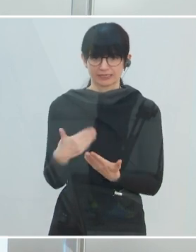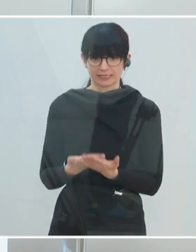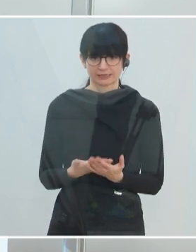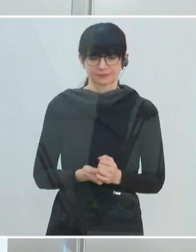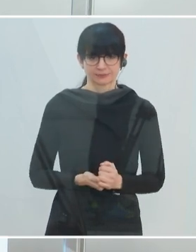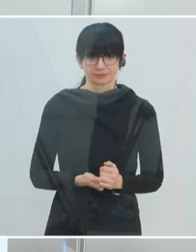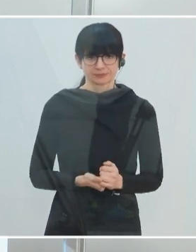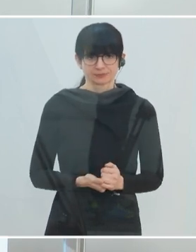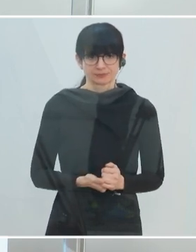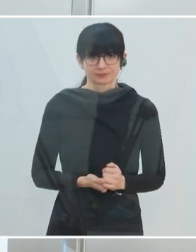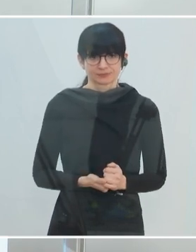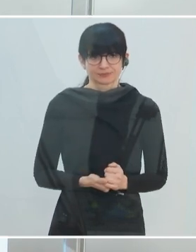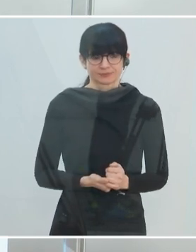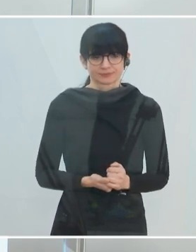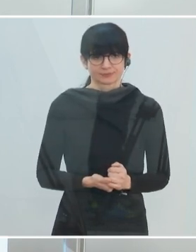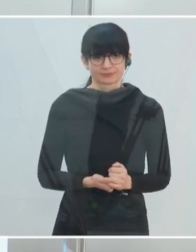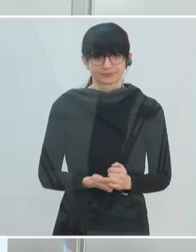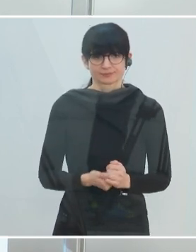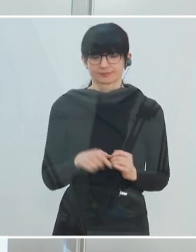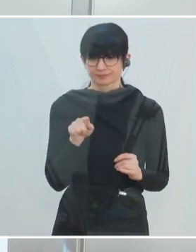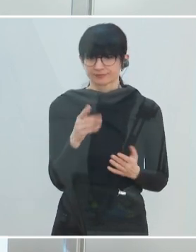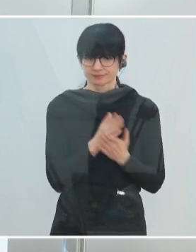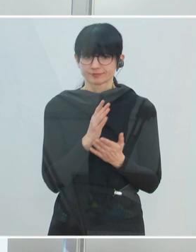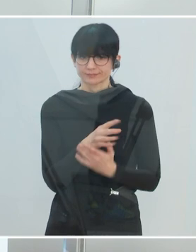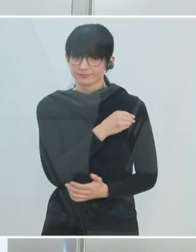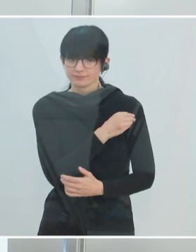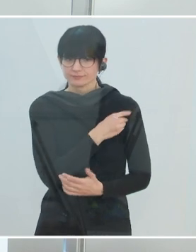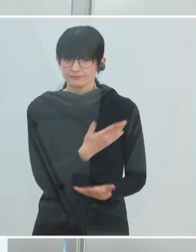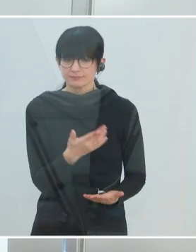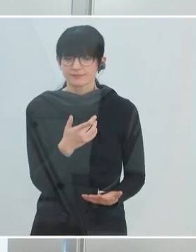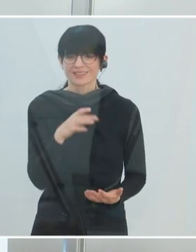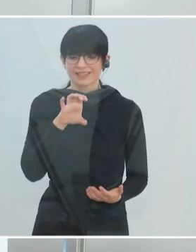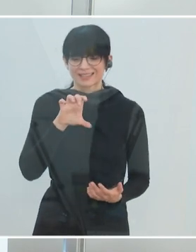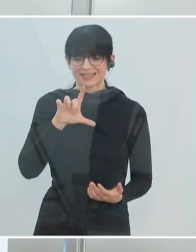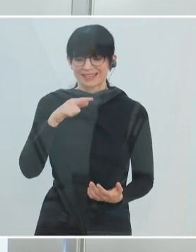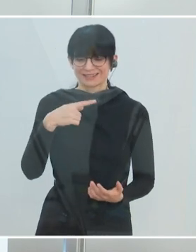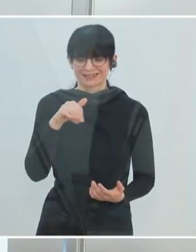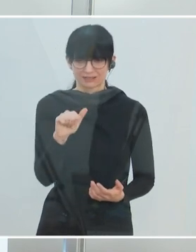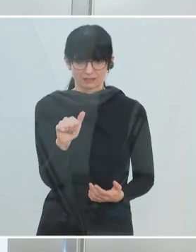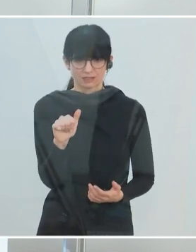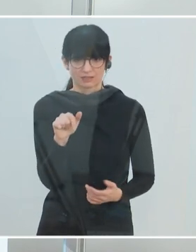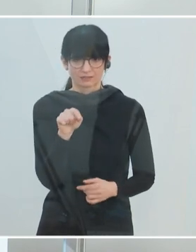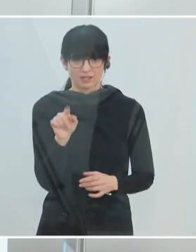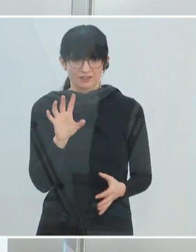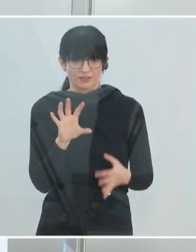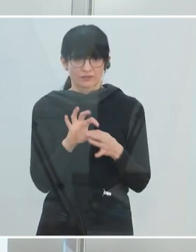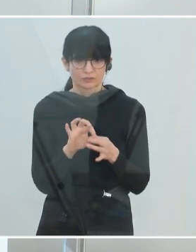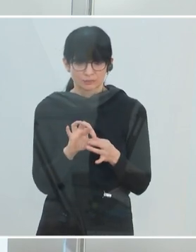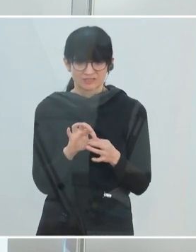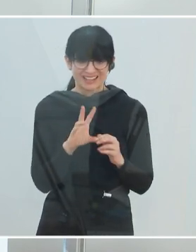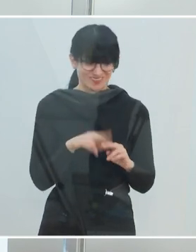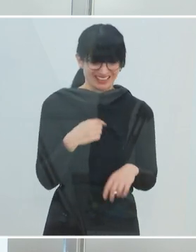Beschreibung der Frage ja völlig richtig dargestellt, dass derzeit das über die ELGA-Karte geht.